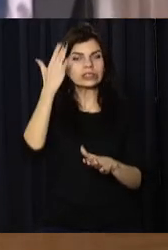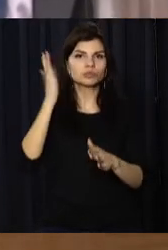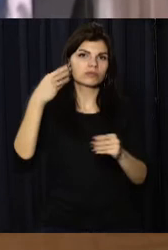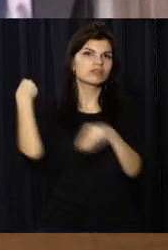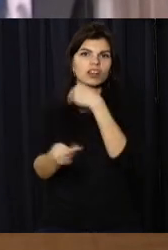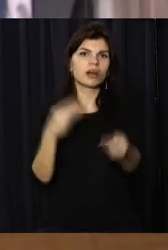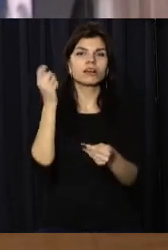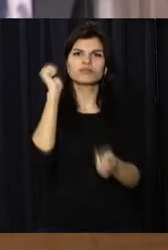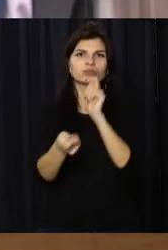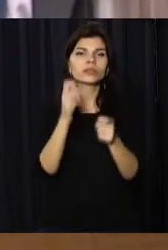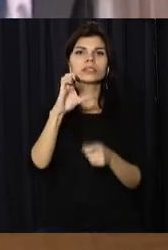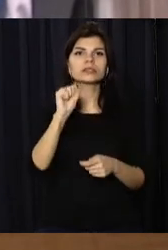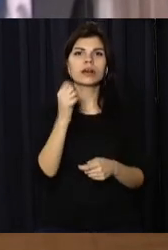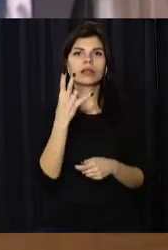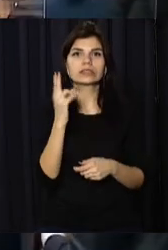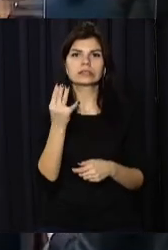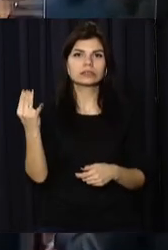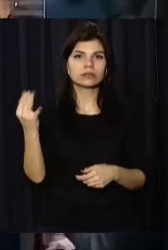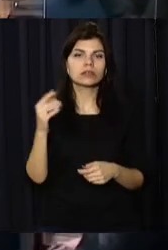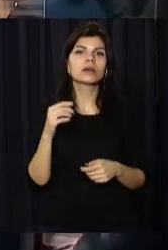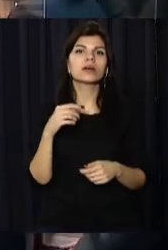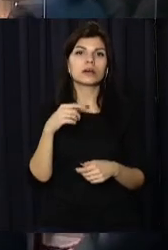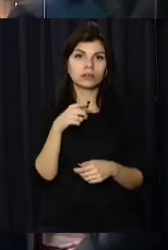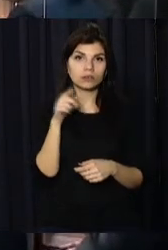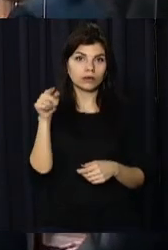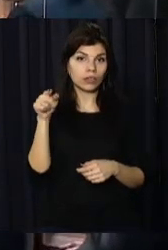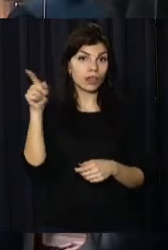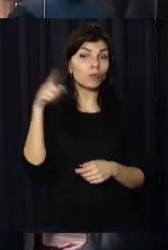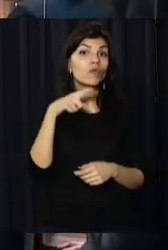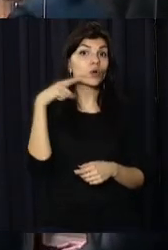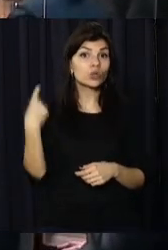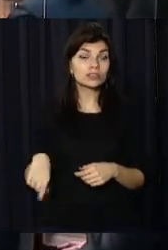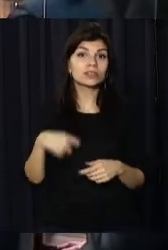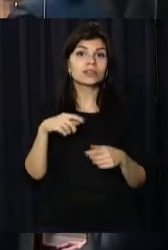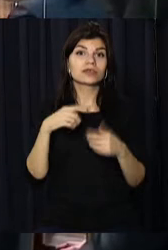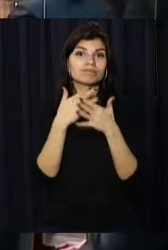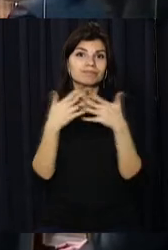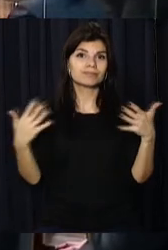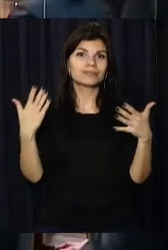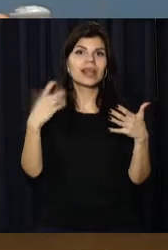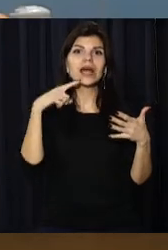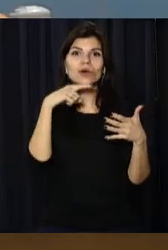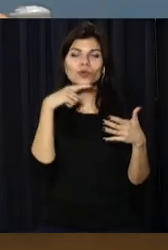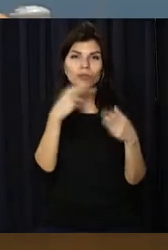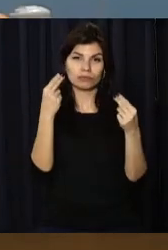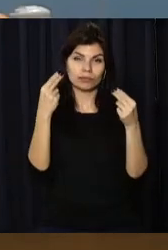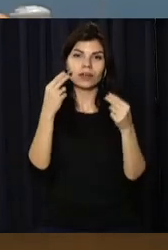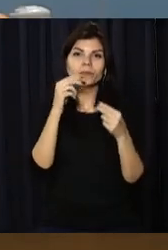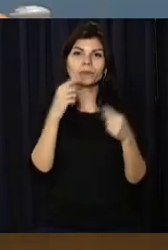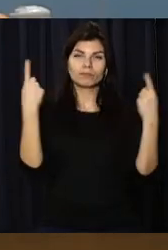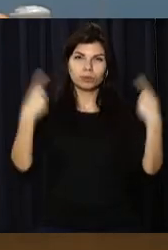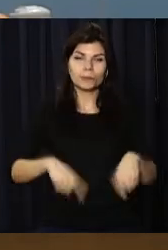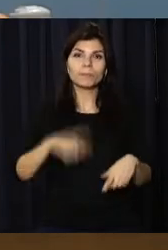санкціями. На тлі загострення ситуації на Сході України обвалився російський ринок. За даними інформагентств Bloomberg і